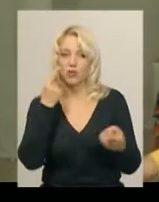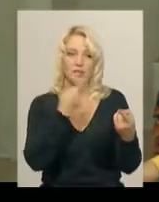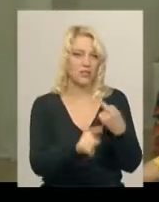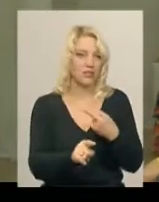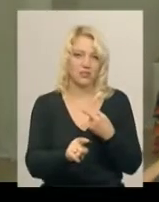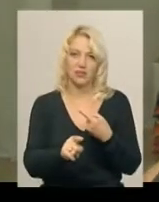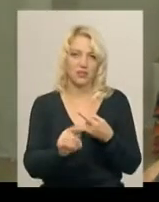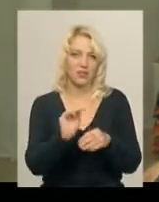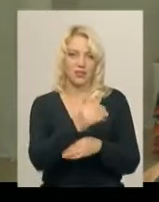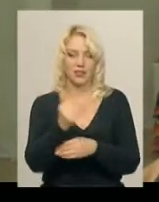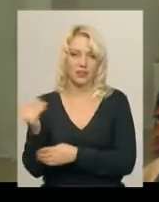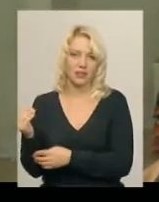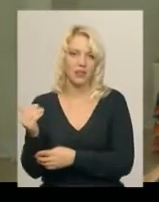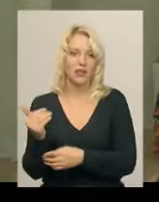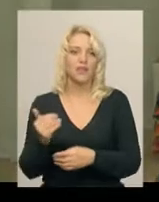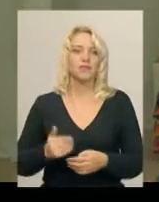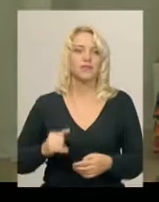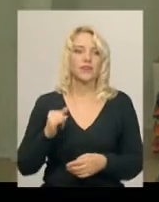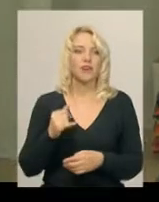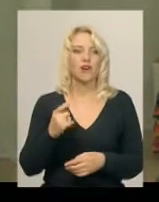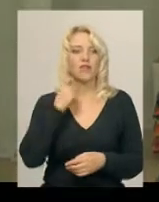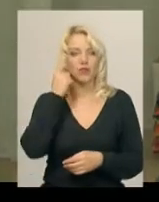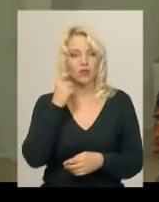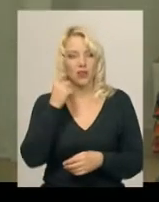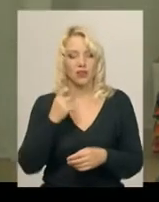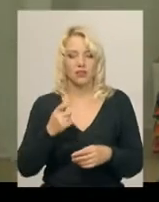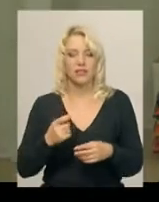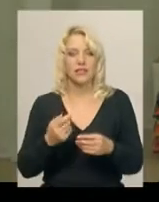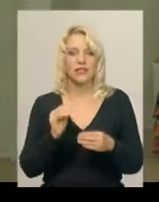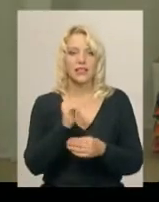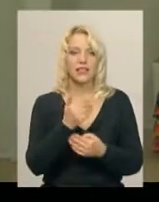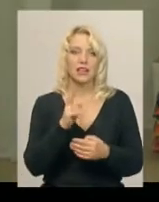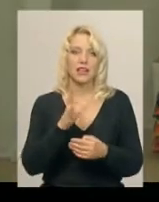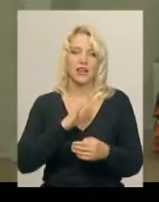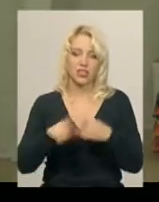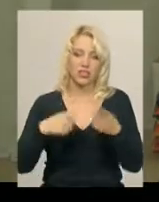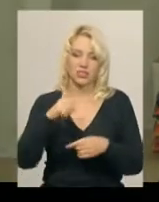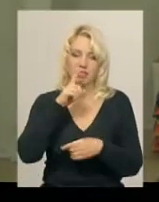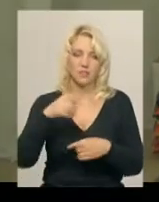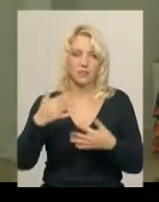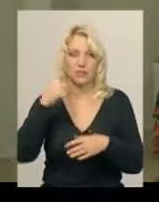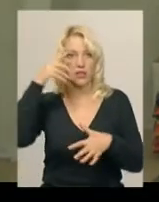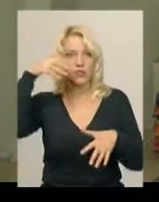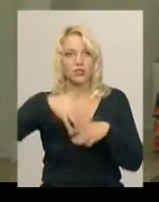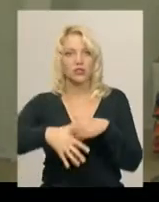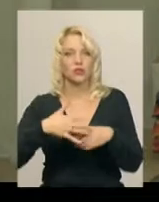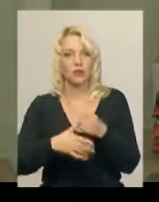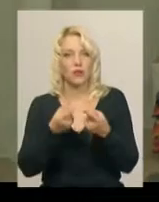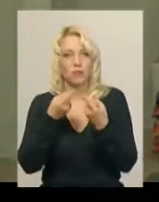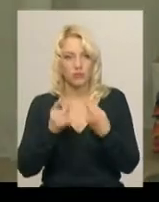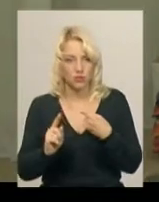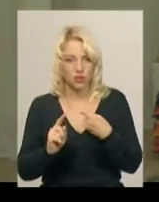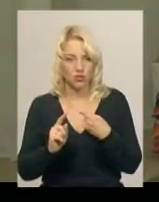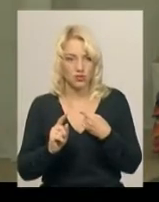дві різних дитини. Одна ж та сама дитина, яка може бути, прийде через місяць і вона вже це все буде бачити